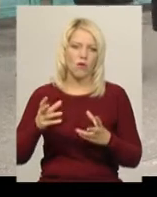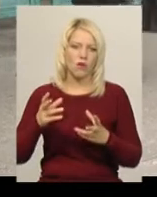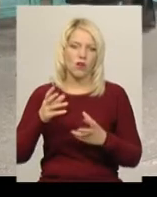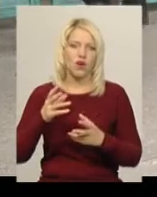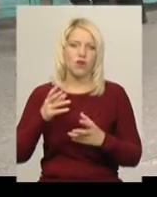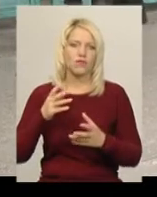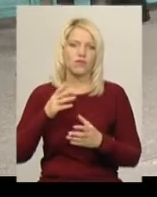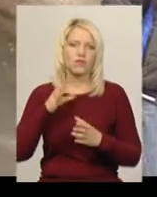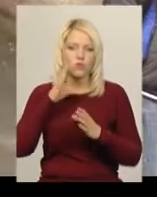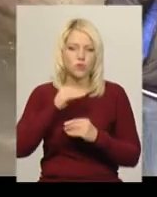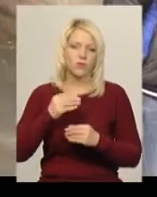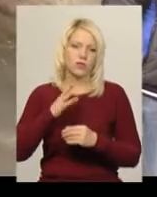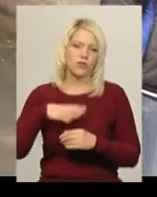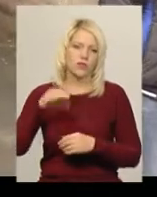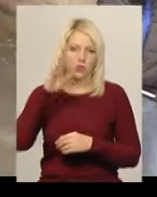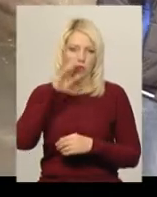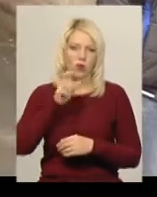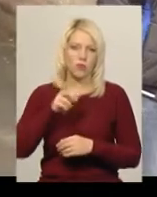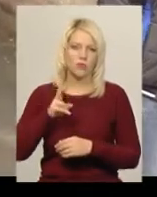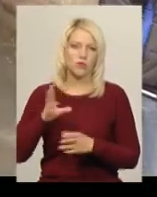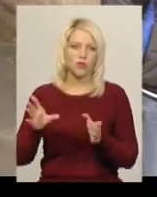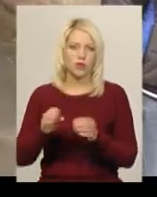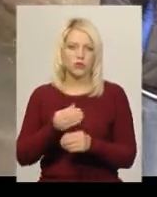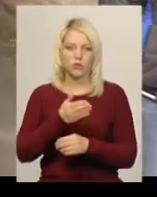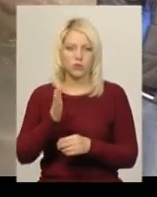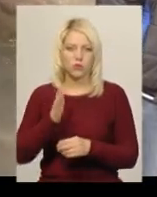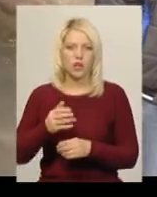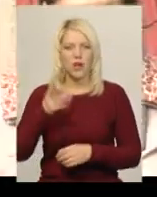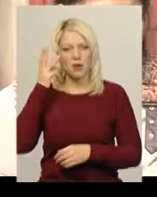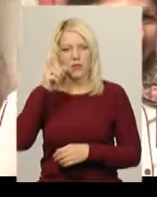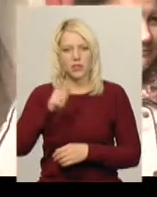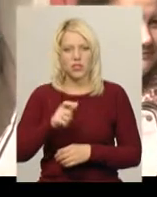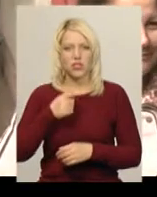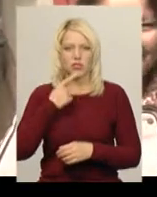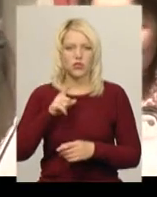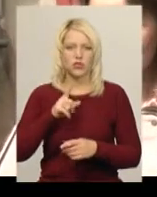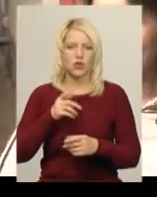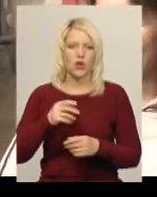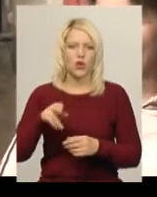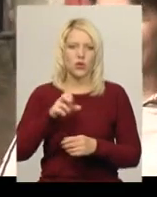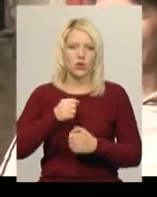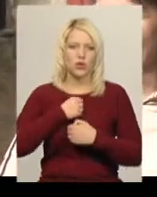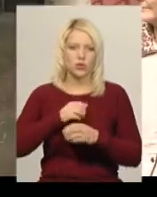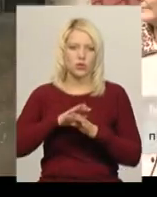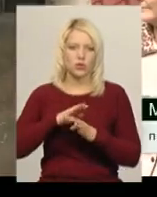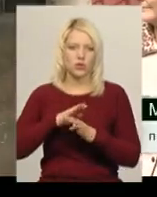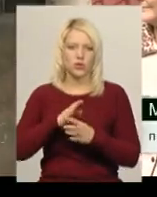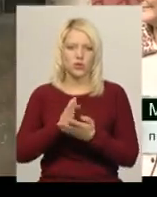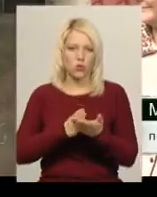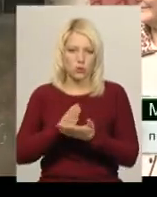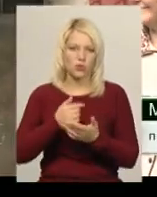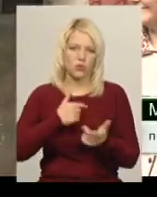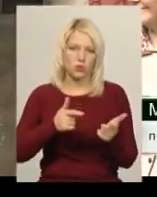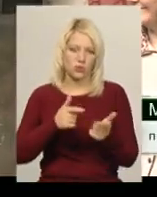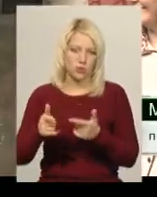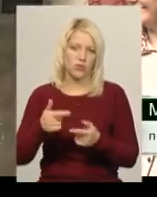їдуть зараз з ним. Хмельничанин Максим Радкевич каже, до служби в армії готовий. Нормально, налаштований, служити готовий. Я готовий до